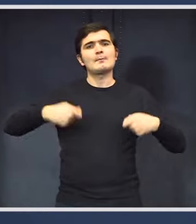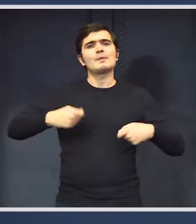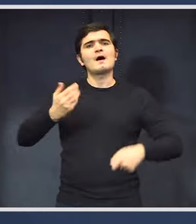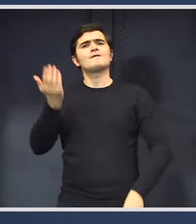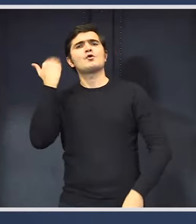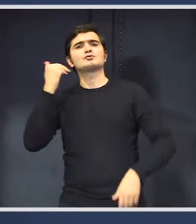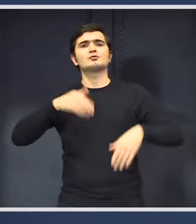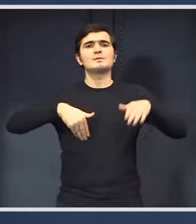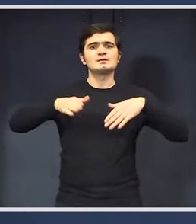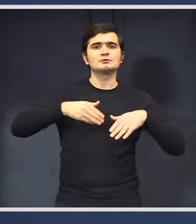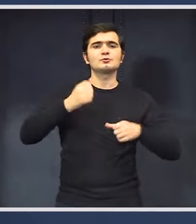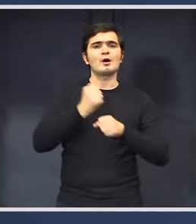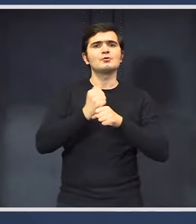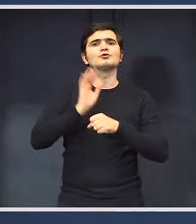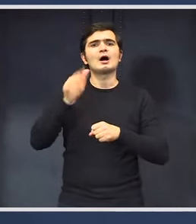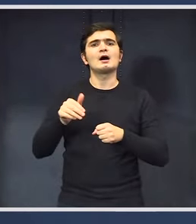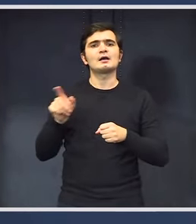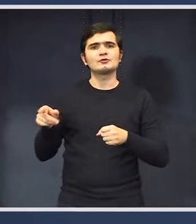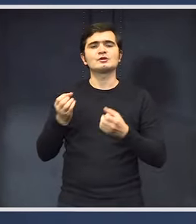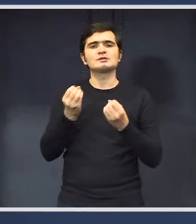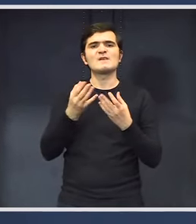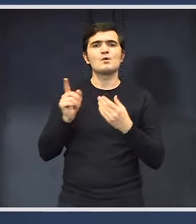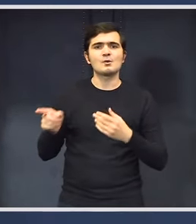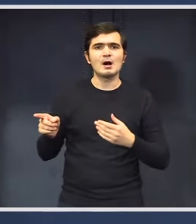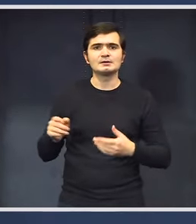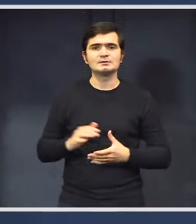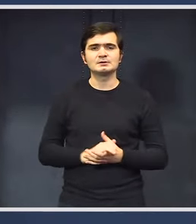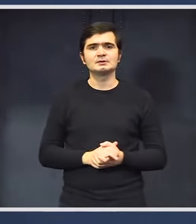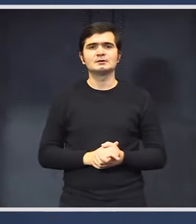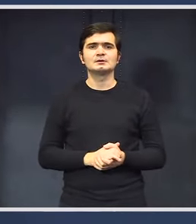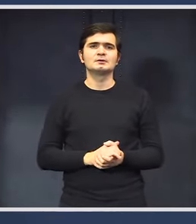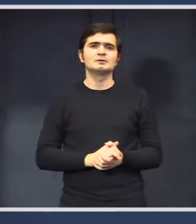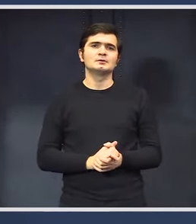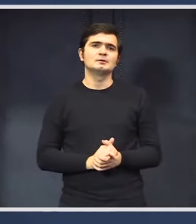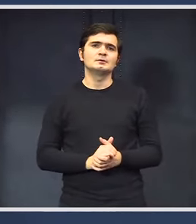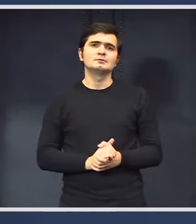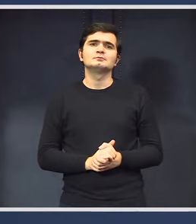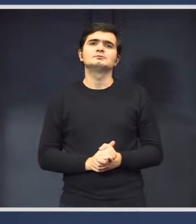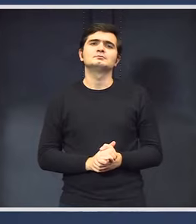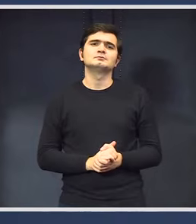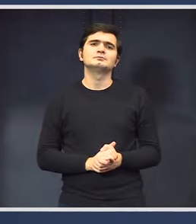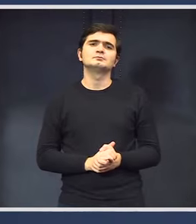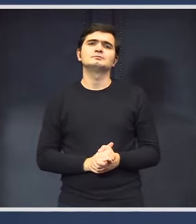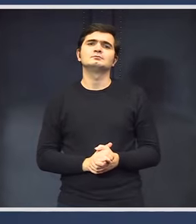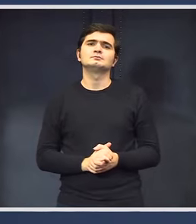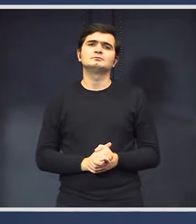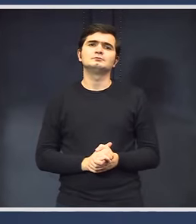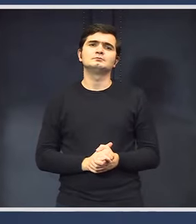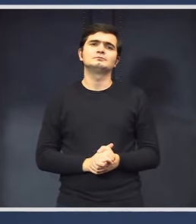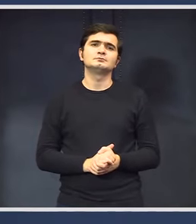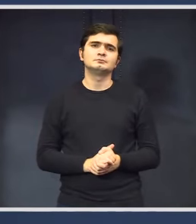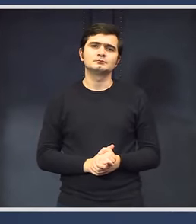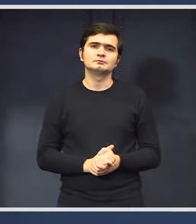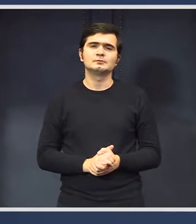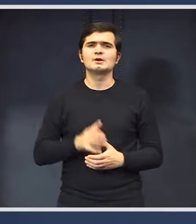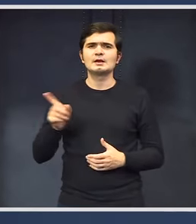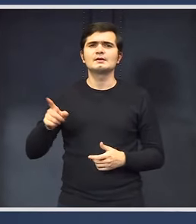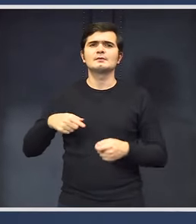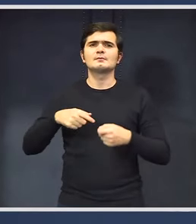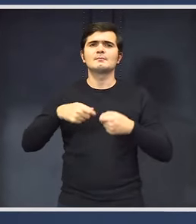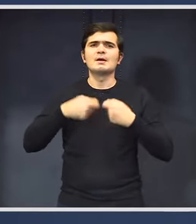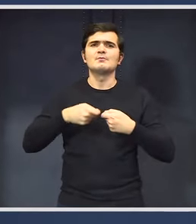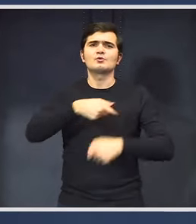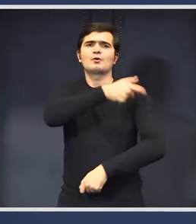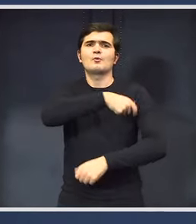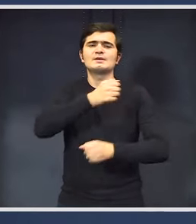are acest detaliu, are sporurile în detaliu. Fiind membra ministru la comisia muncă din Camera